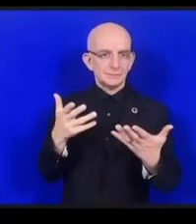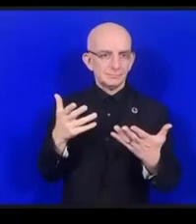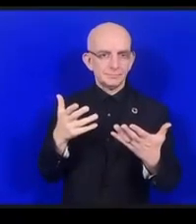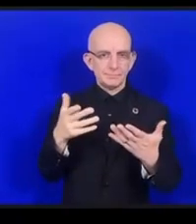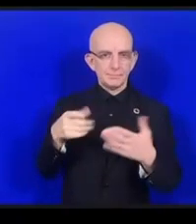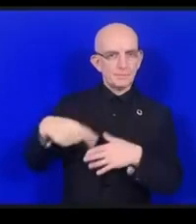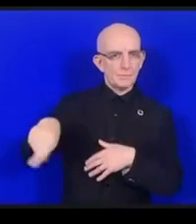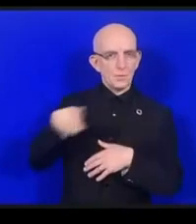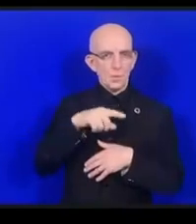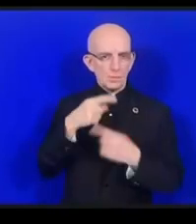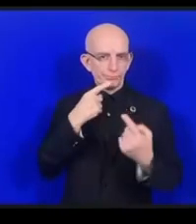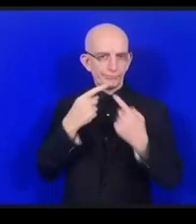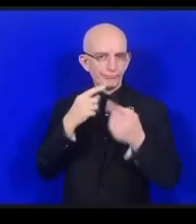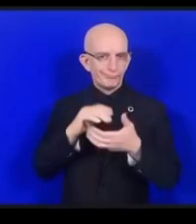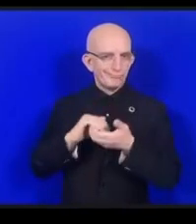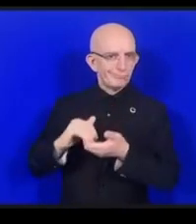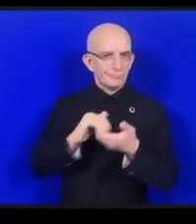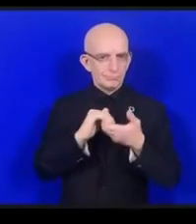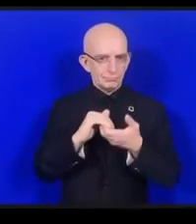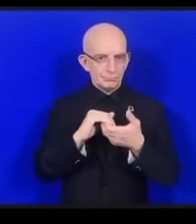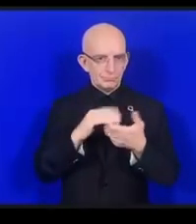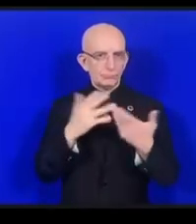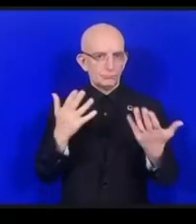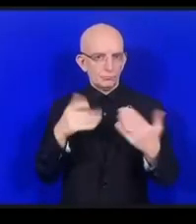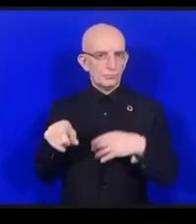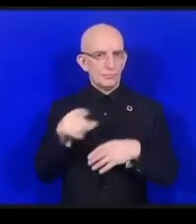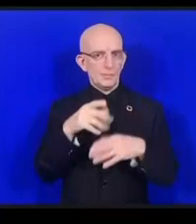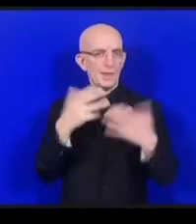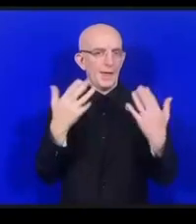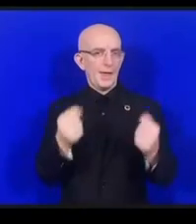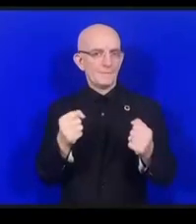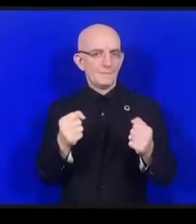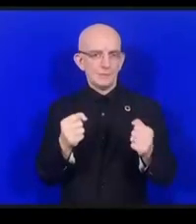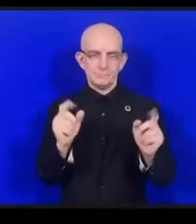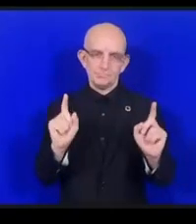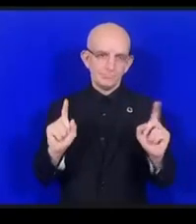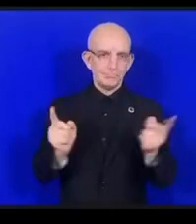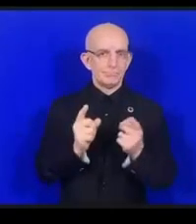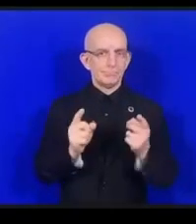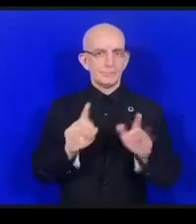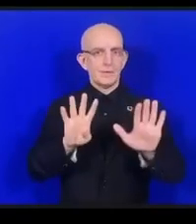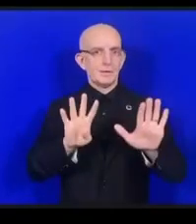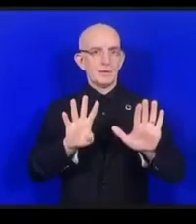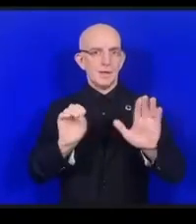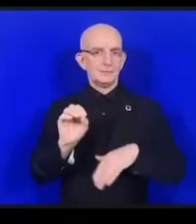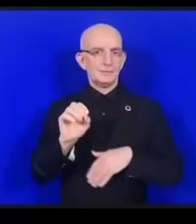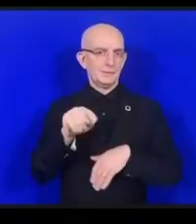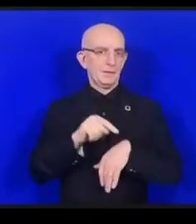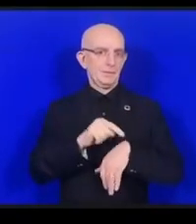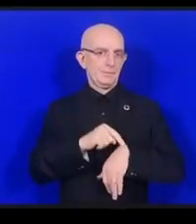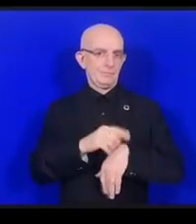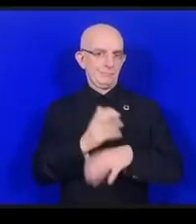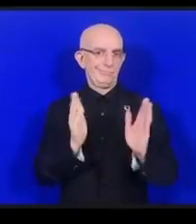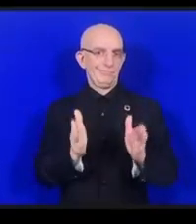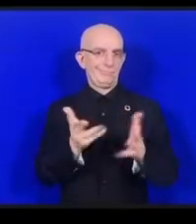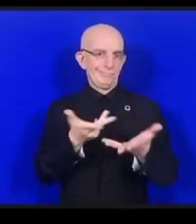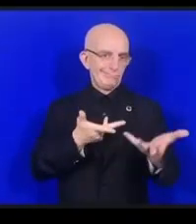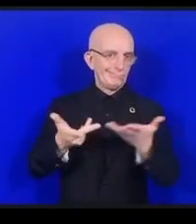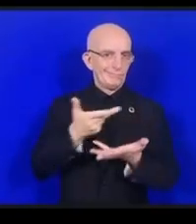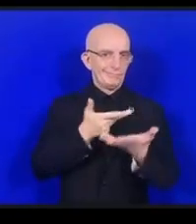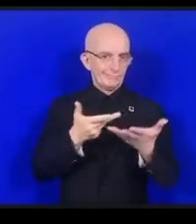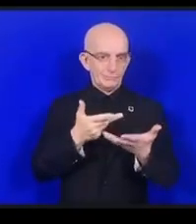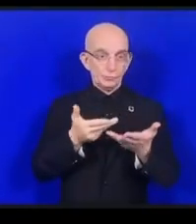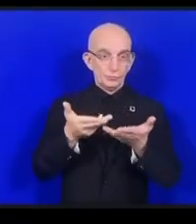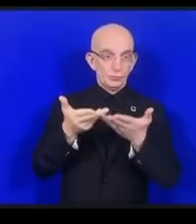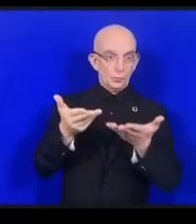このマイクから90秒の発言をお願いします90分と間違えて